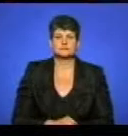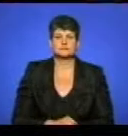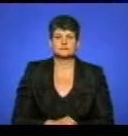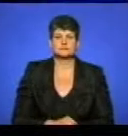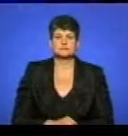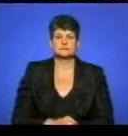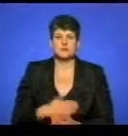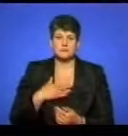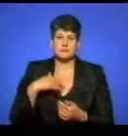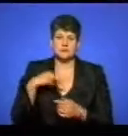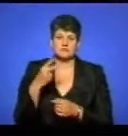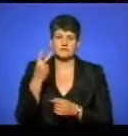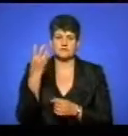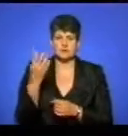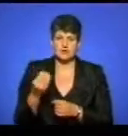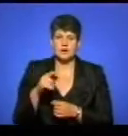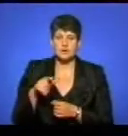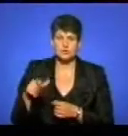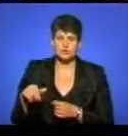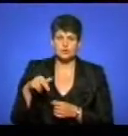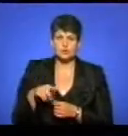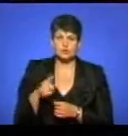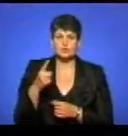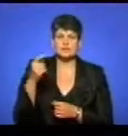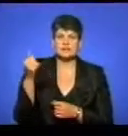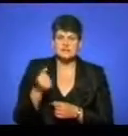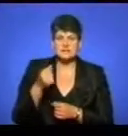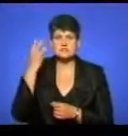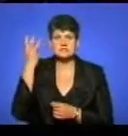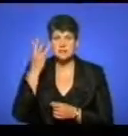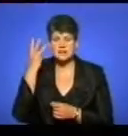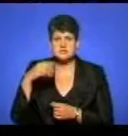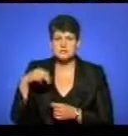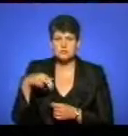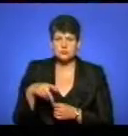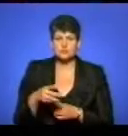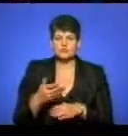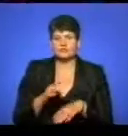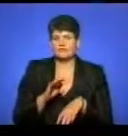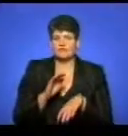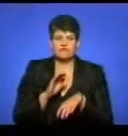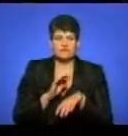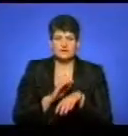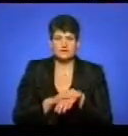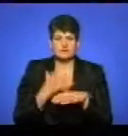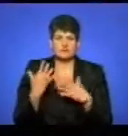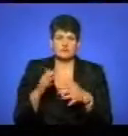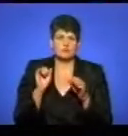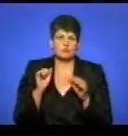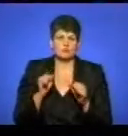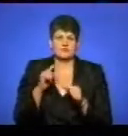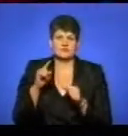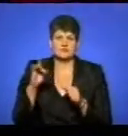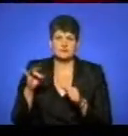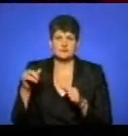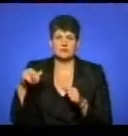Ми йдемо два дні, але люди йдуть по тижню в часу. З Мельницька, вони йдуть вже фактично, вони вже мають бути в Зорваниці, вони вийшли